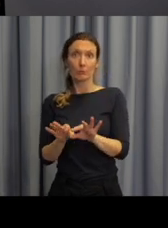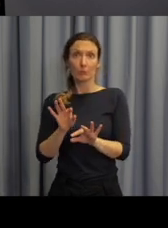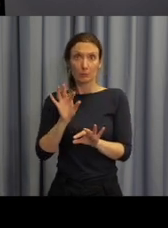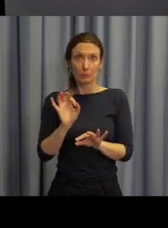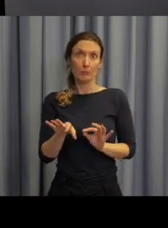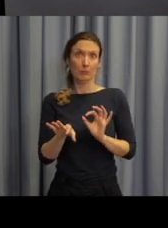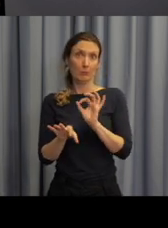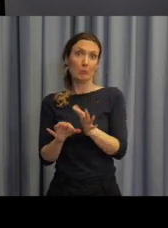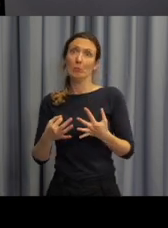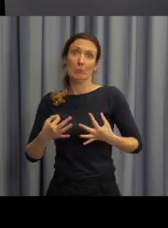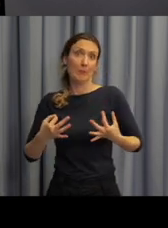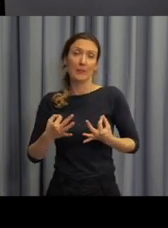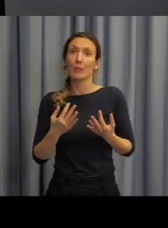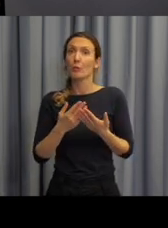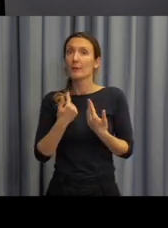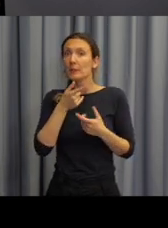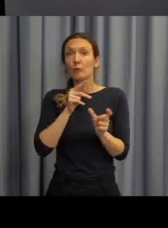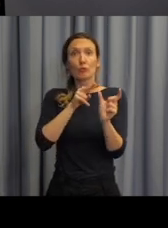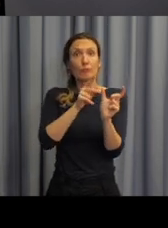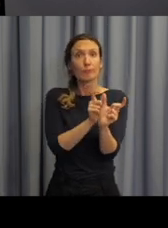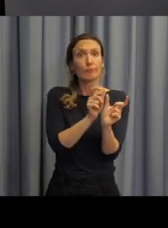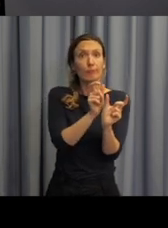s hláskami,